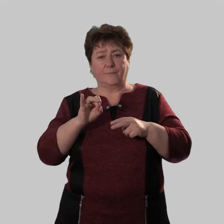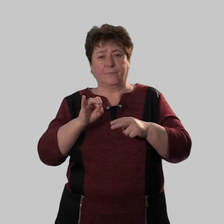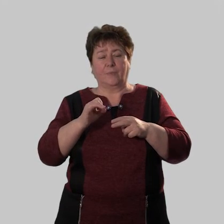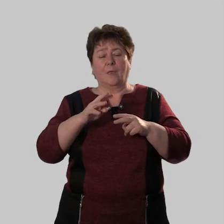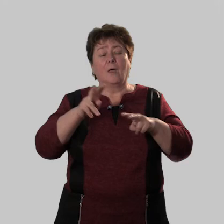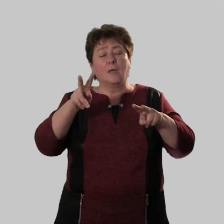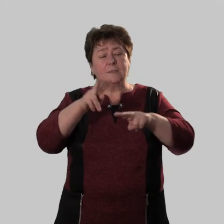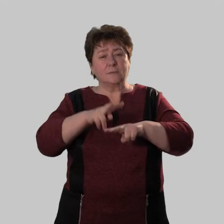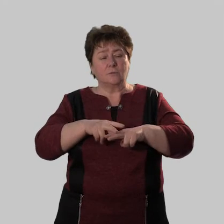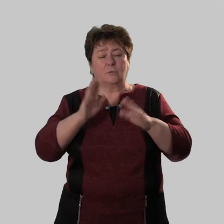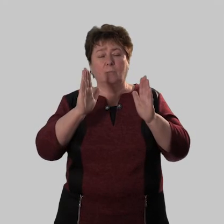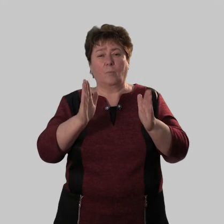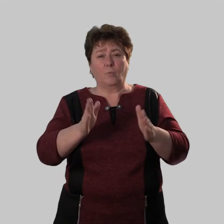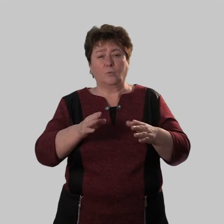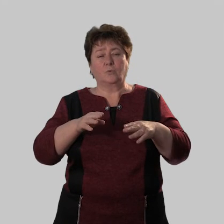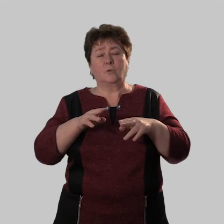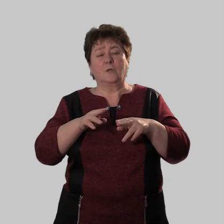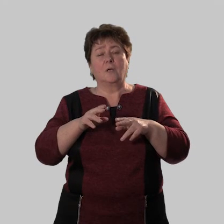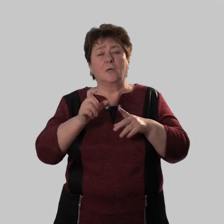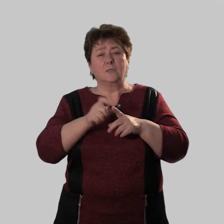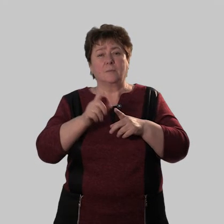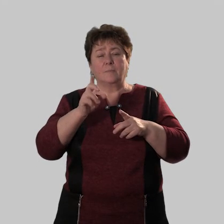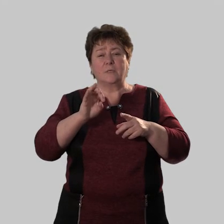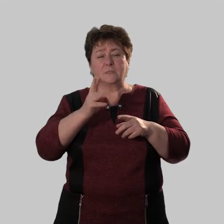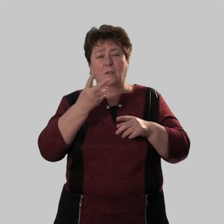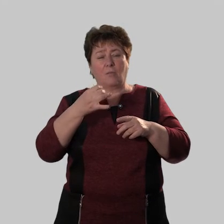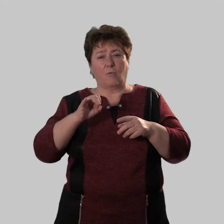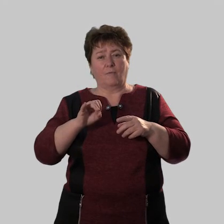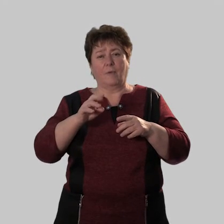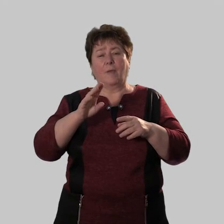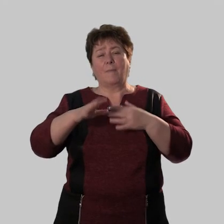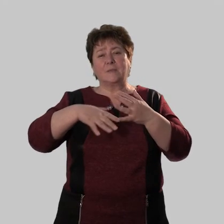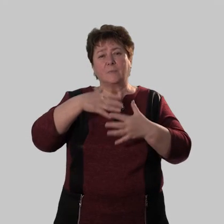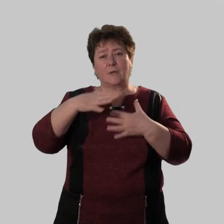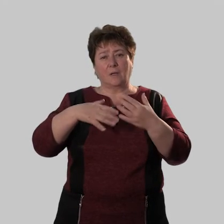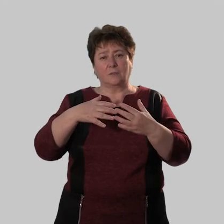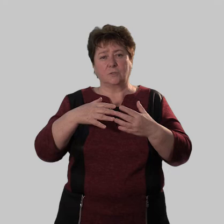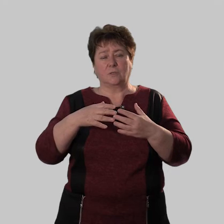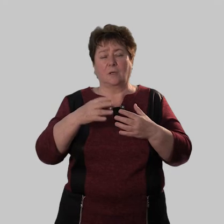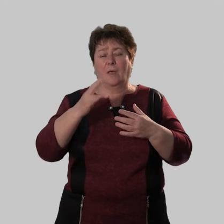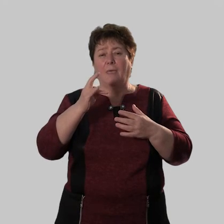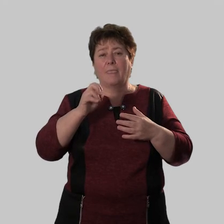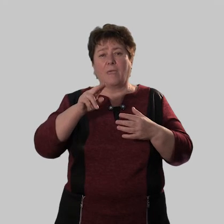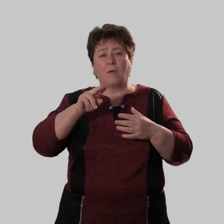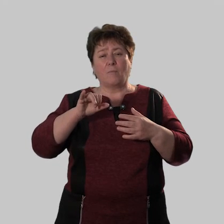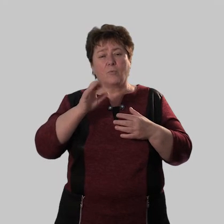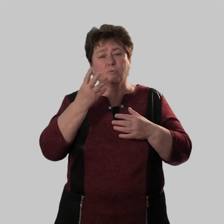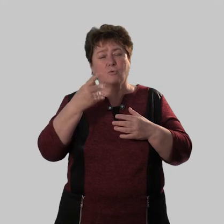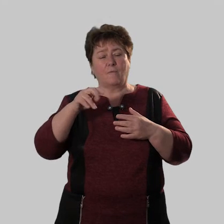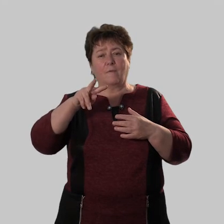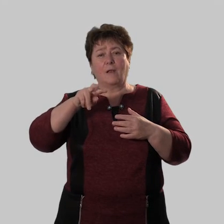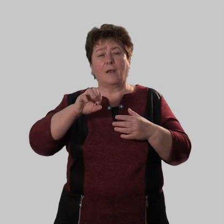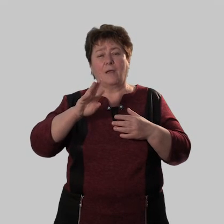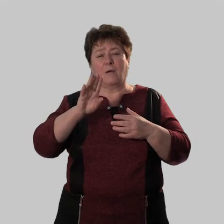синонимами будут слова бестолковый беспорядочный непутевый